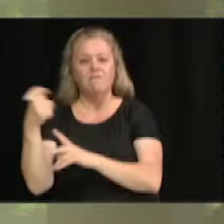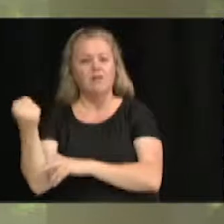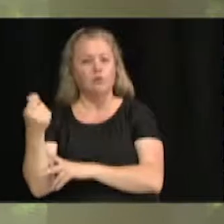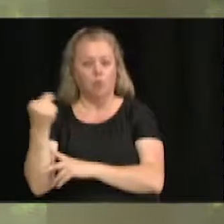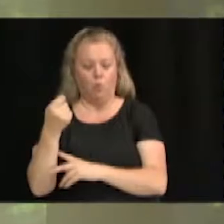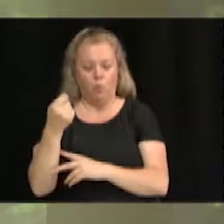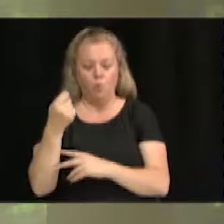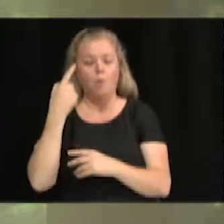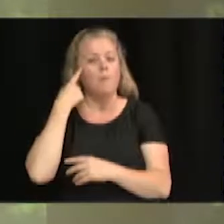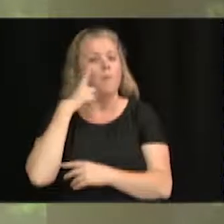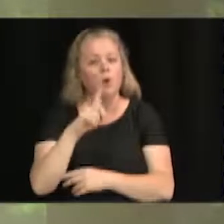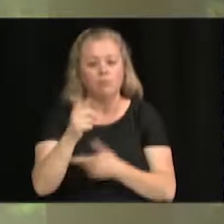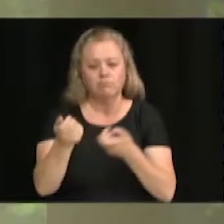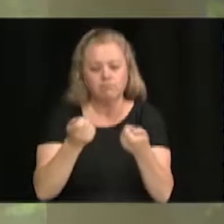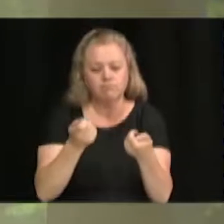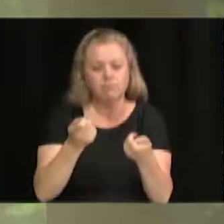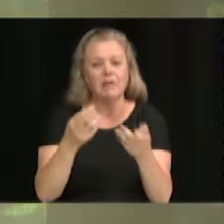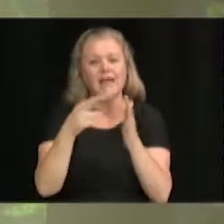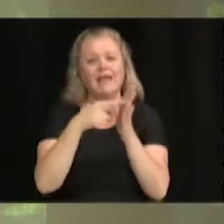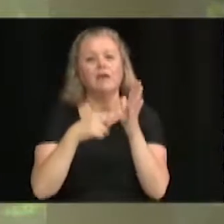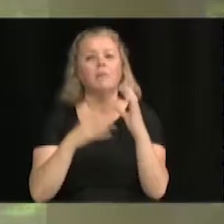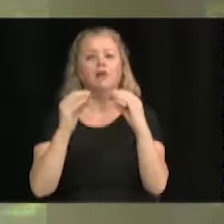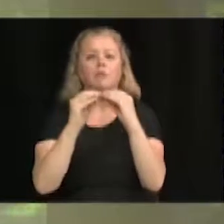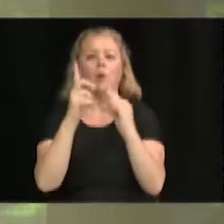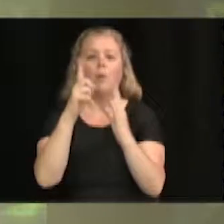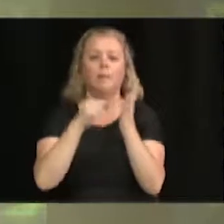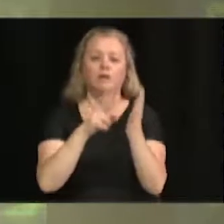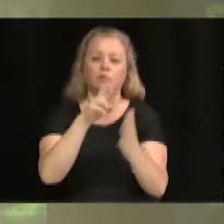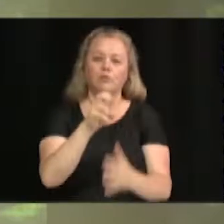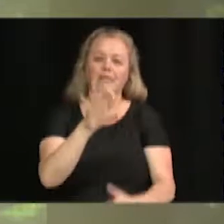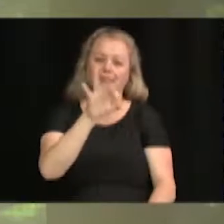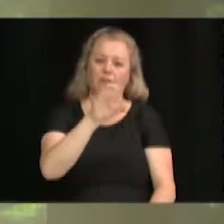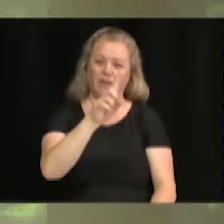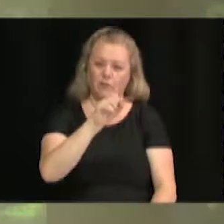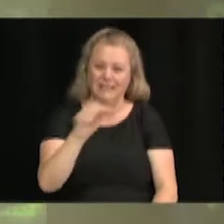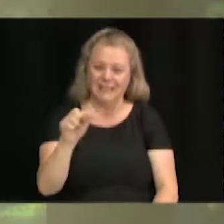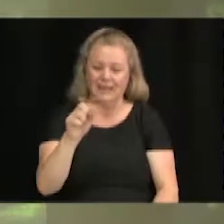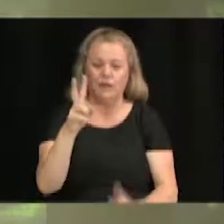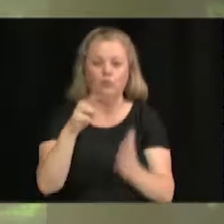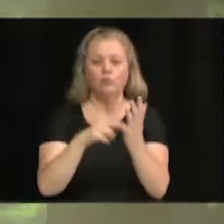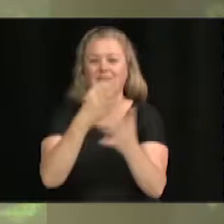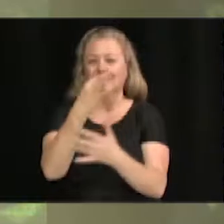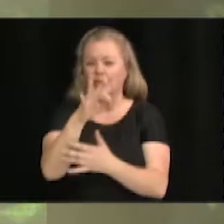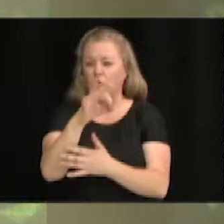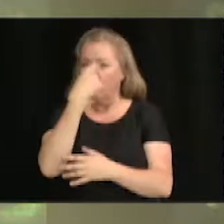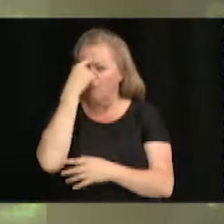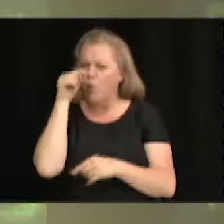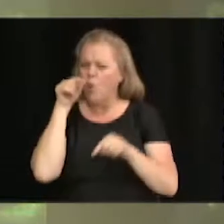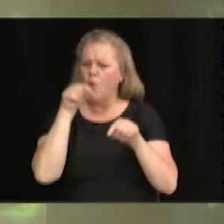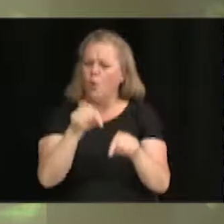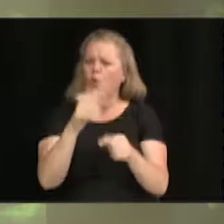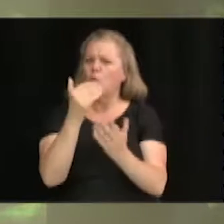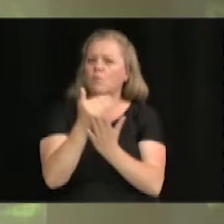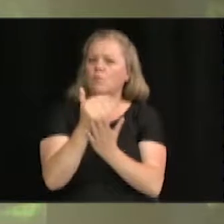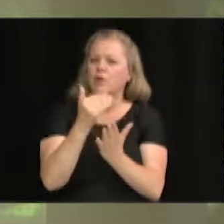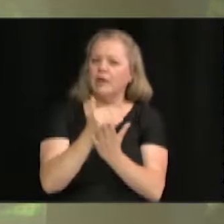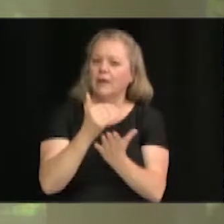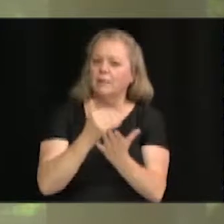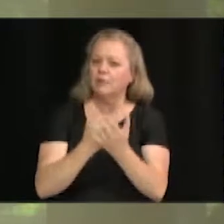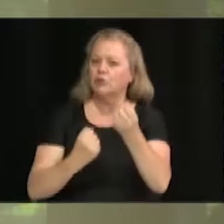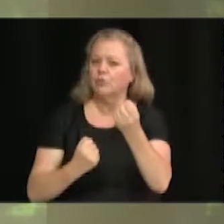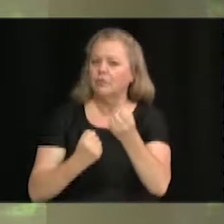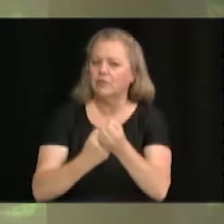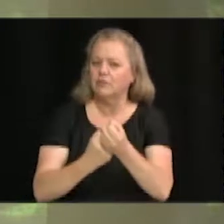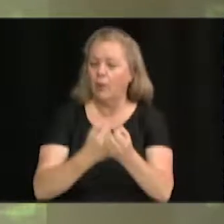du règlement numéro 1291-2019 établissant le programme de subvention en vue de la